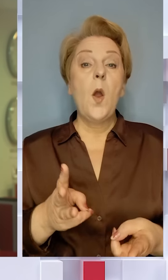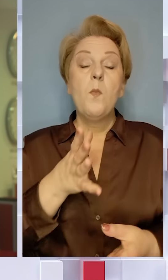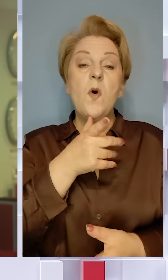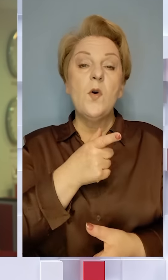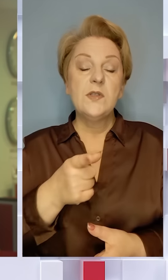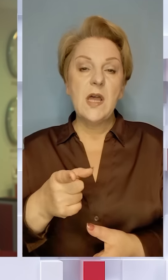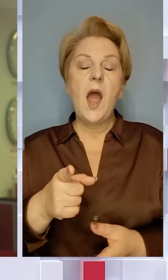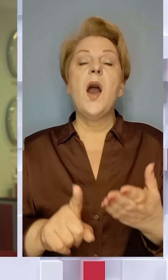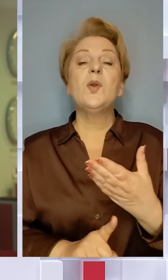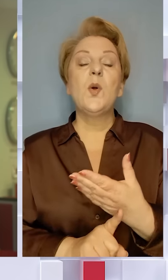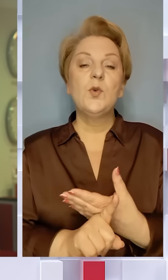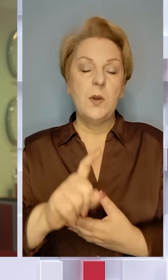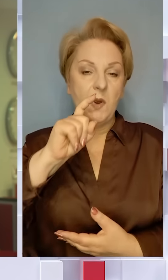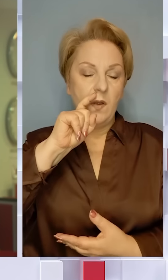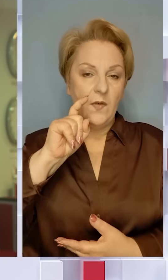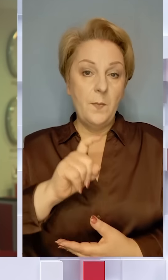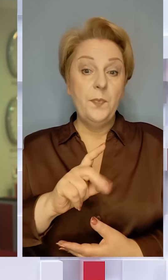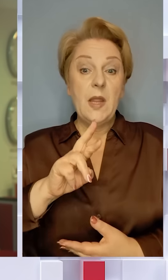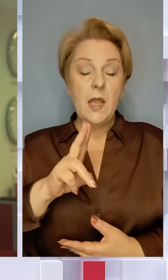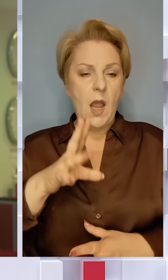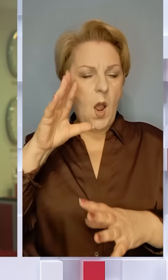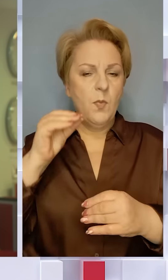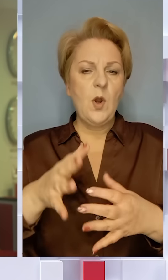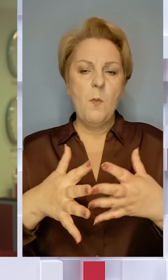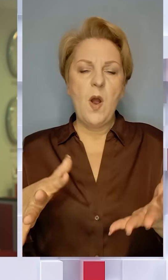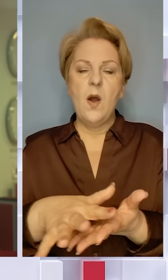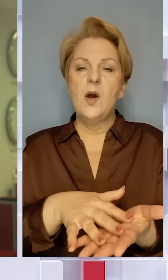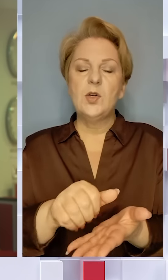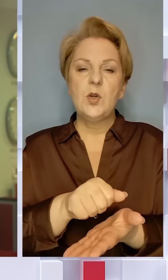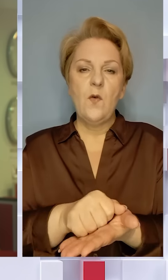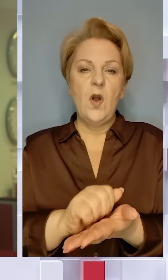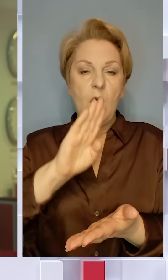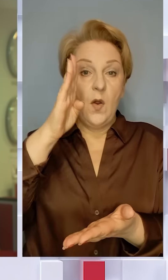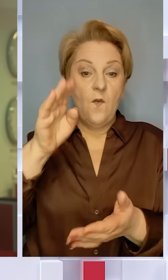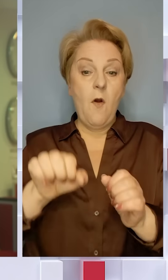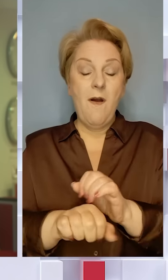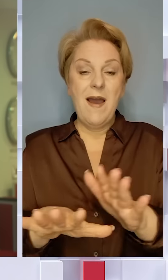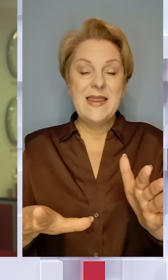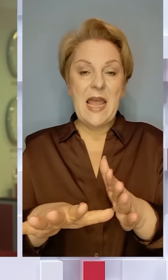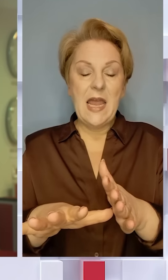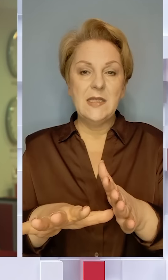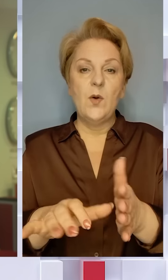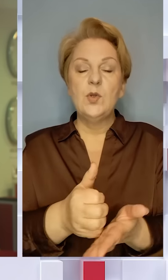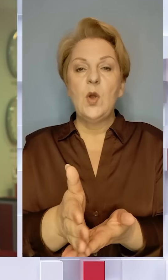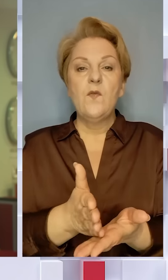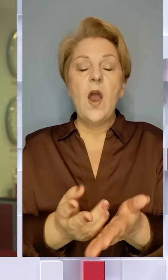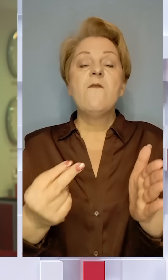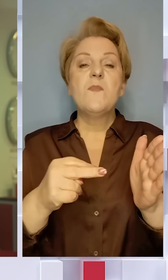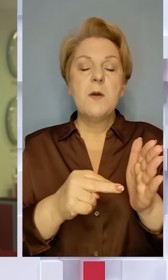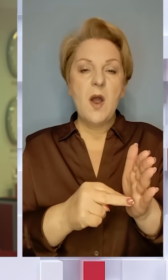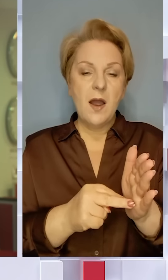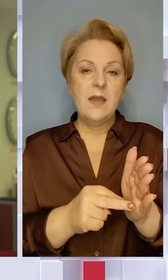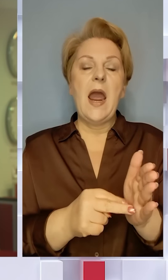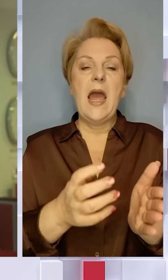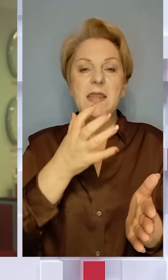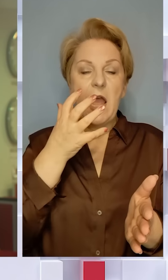Опалювальний сезон розпочинається в Україні. Як попри масштабні руйнування ворогом енергетичної інфраструктури вмикають тепло? Розкажу просто зараз у